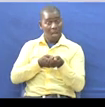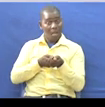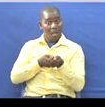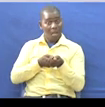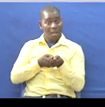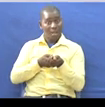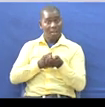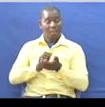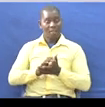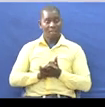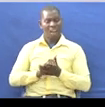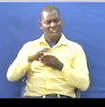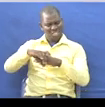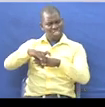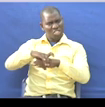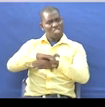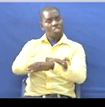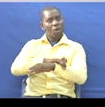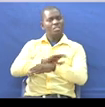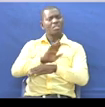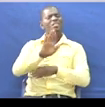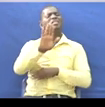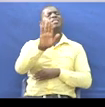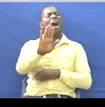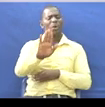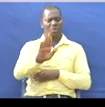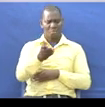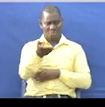Vuta Socksi zako juu